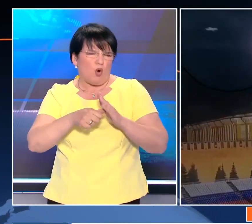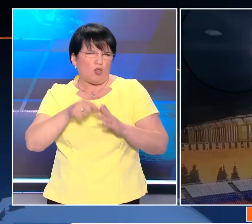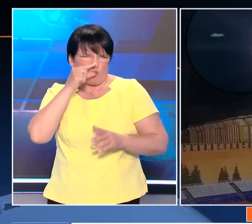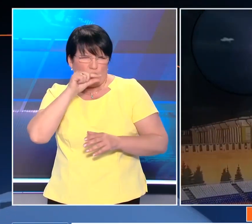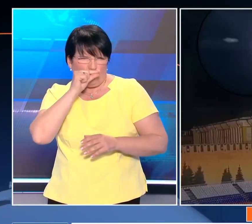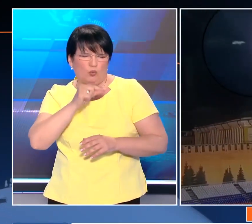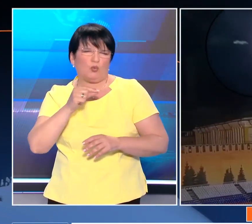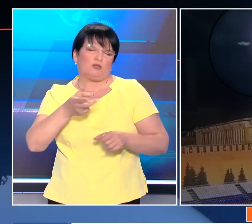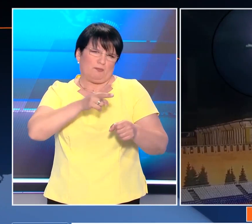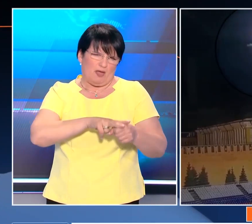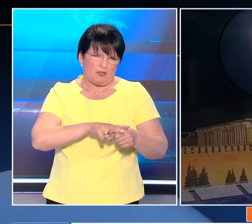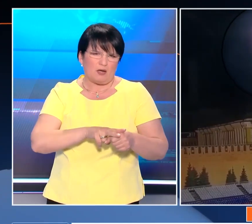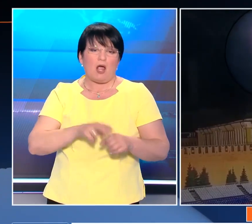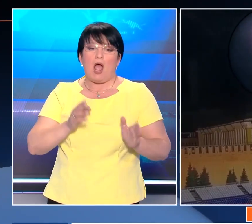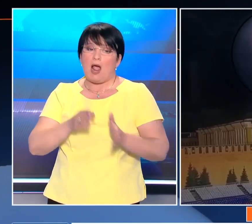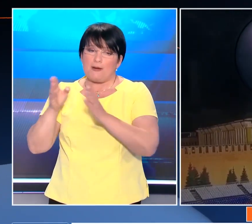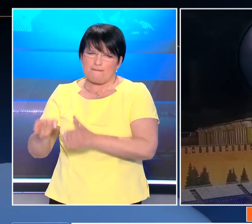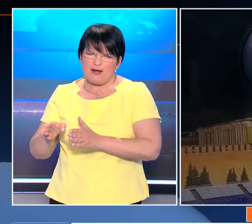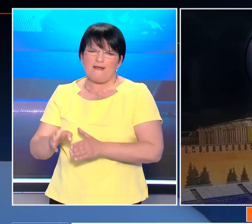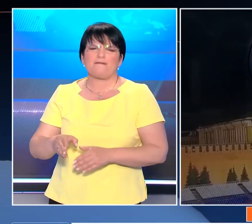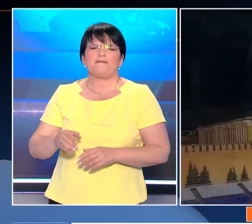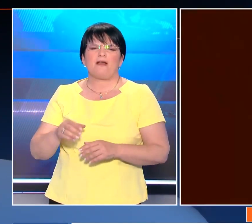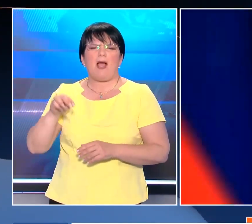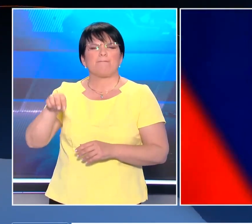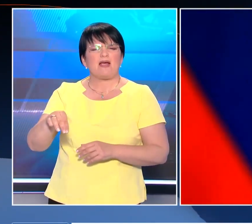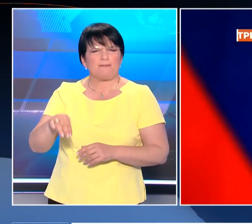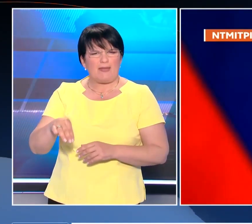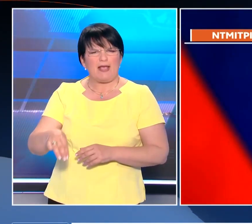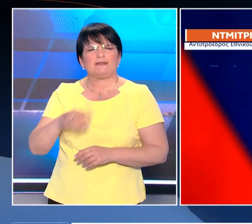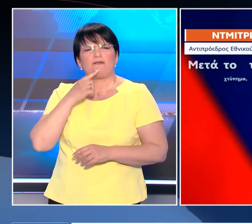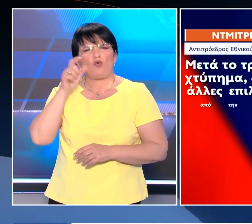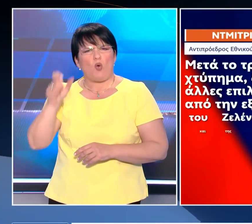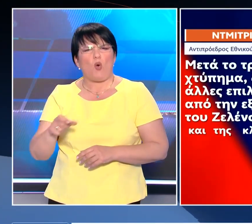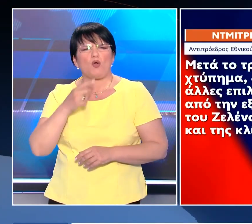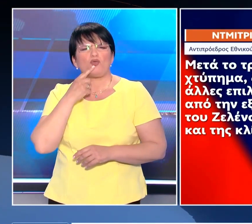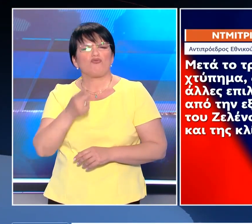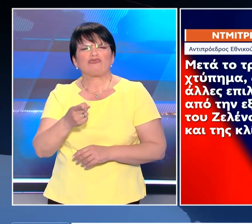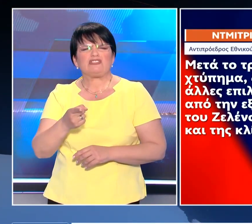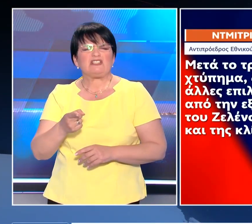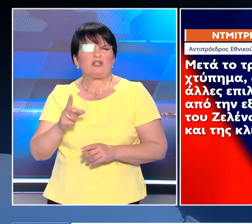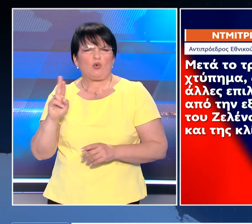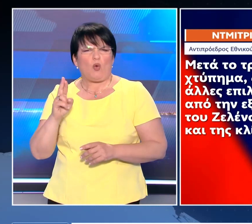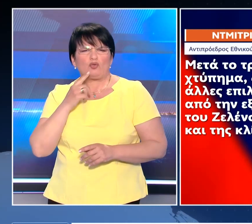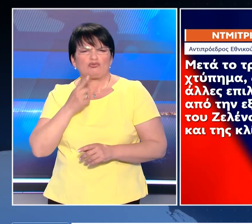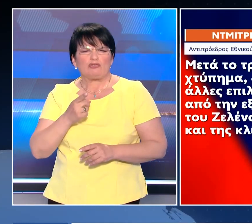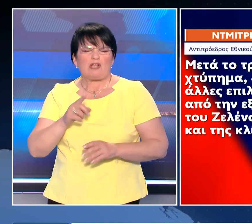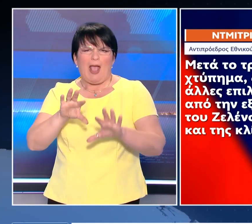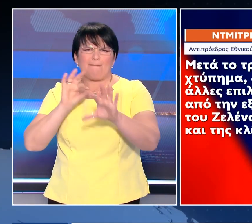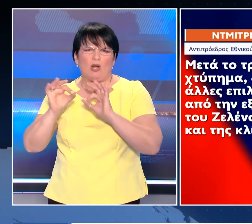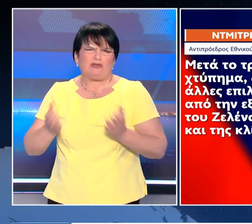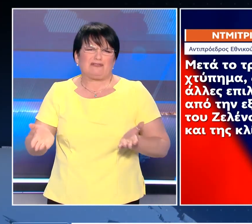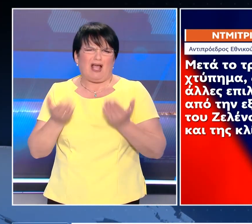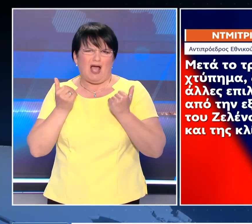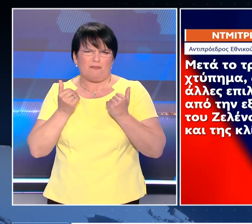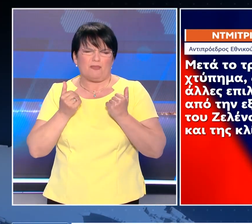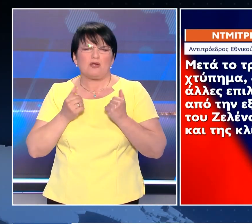απειλές κάττα του Βολοντίμιρ Ζελένσκι εξαπολύει ο Δμήτρη Μεντβέντεφ. Μετά το τρομοκρατικό χτύπημα δεν μένουν άλλες επιλογές εκτός από την